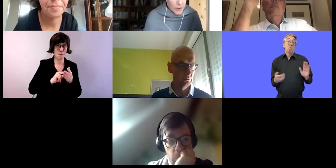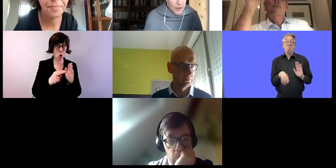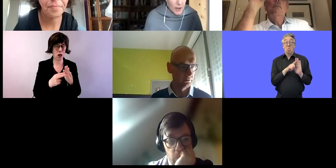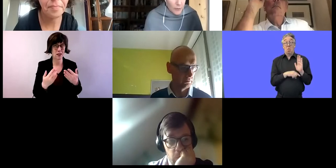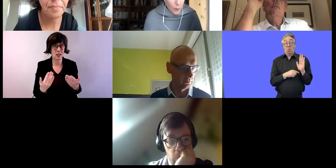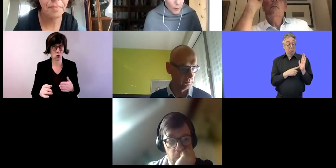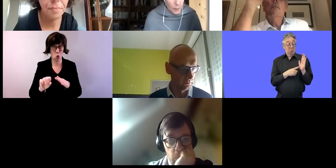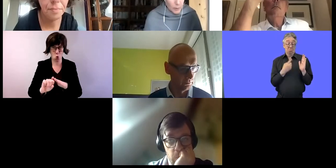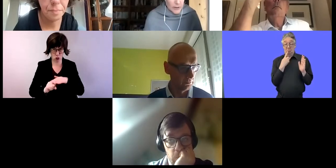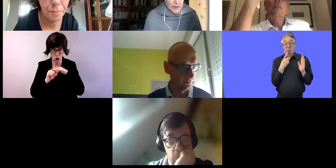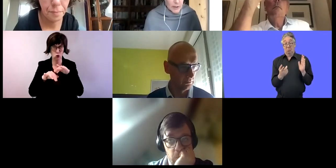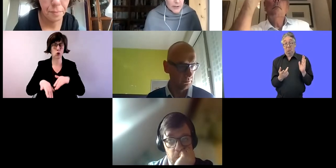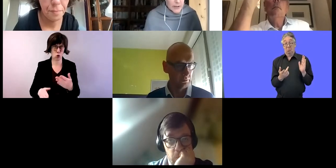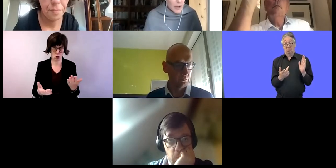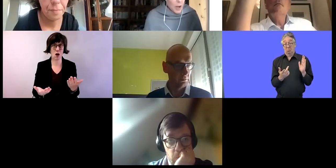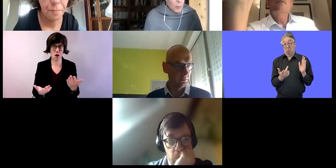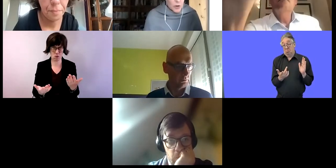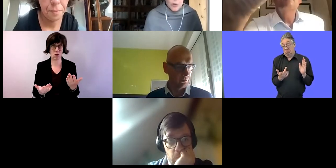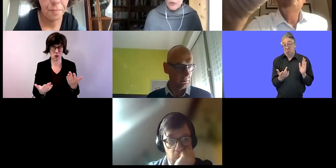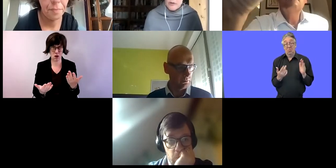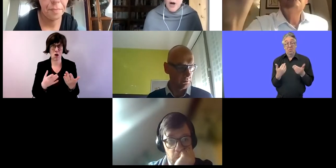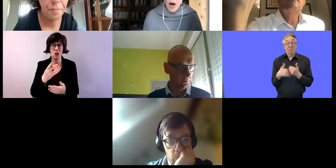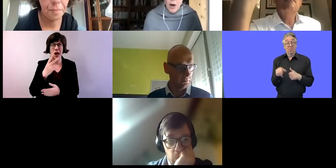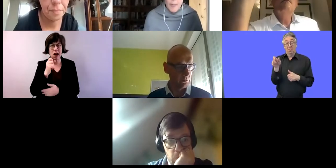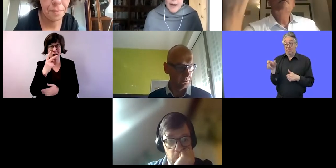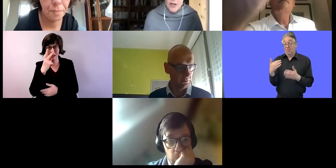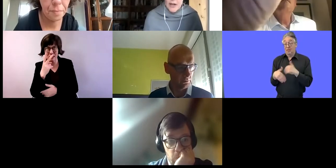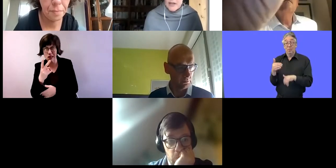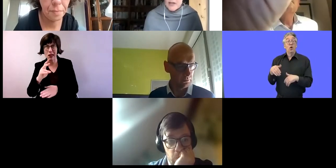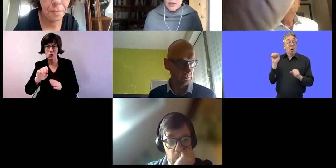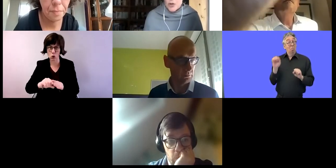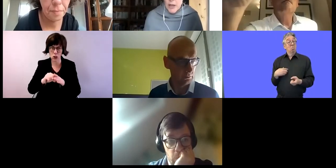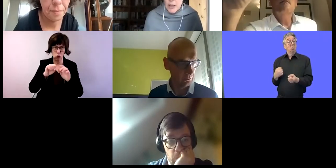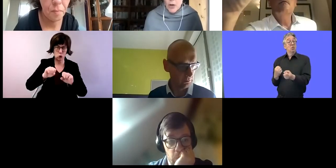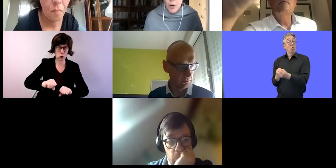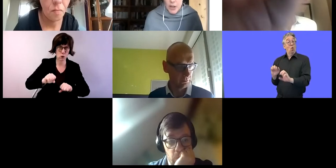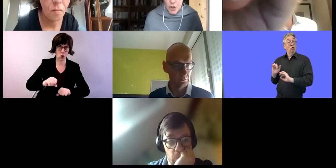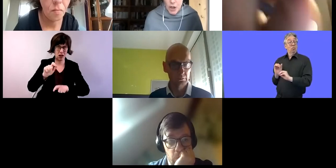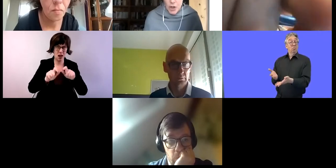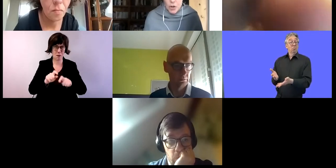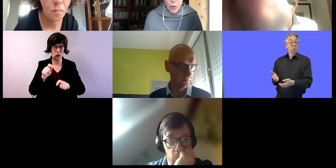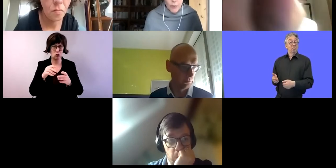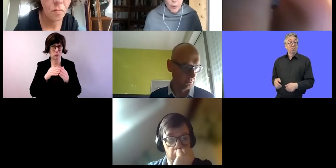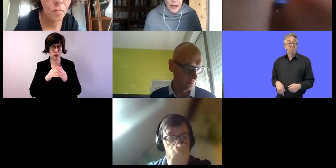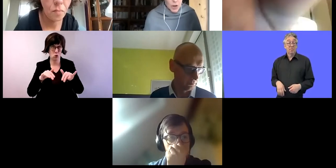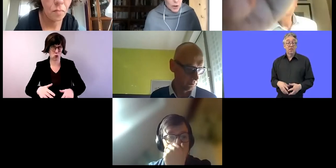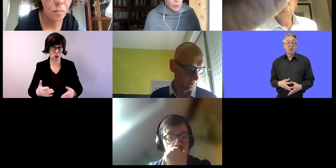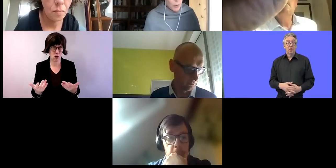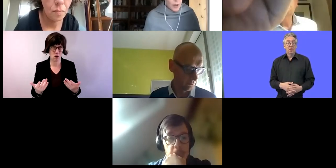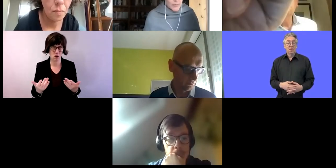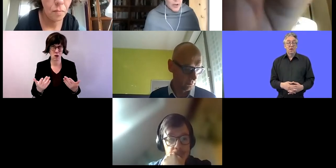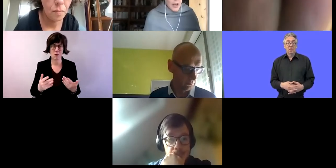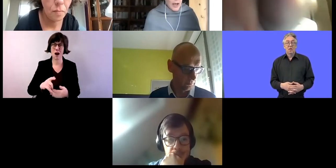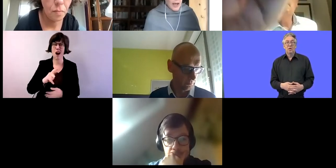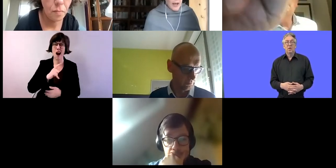unterstützt, beziehungsweise sieht bestimmte Unterstützungsmöglichkeiten für Menschen mit Behinderungen vor. Aber im Wesentlichen geht es